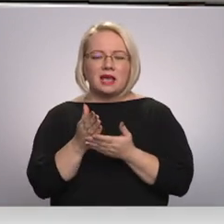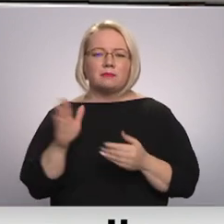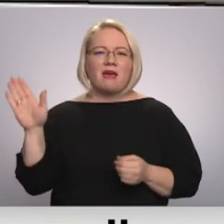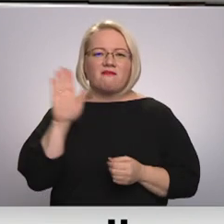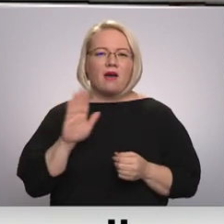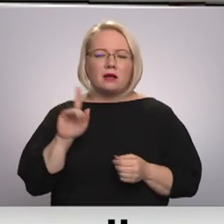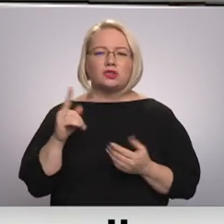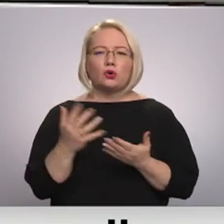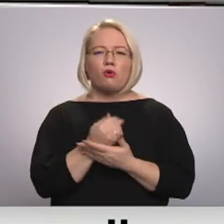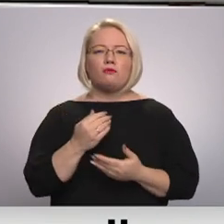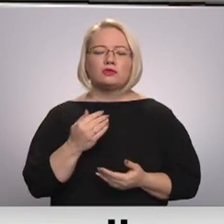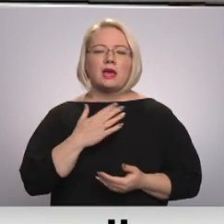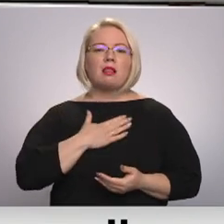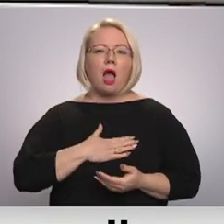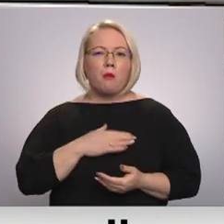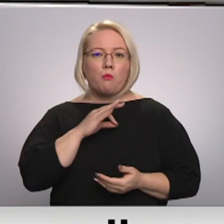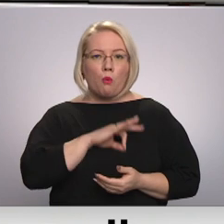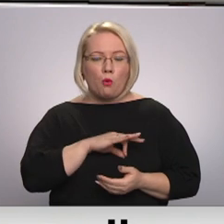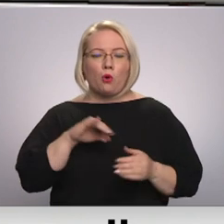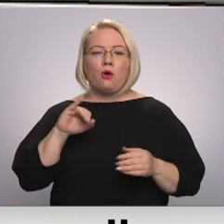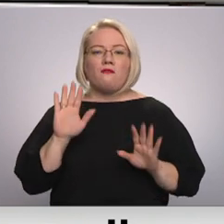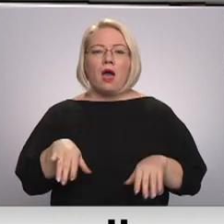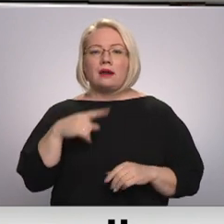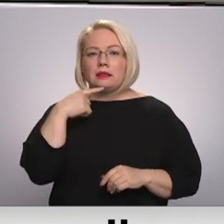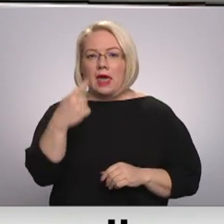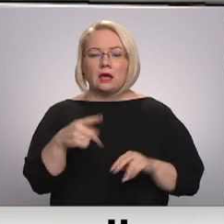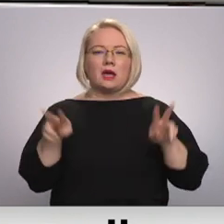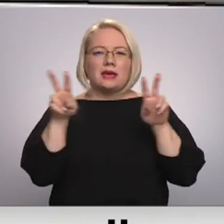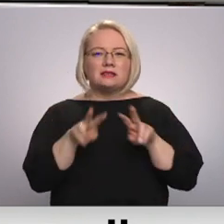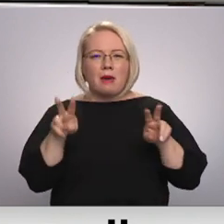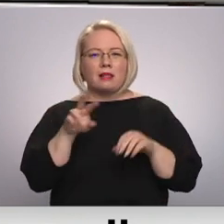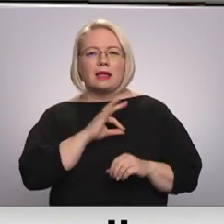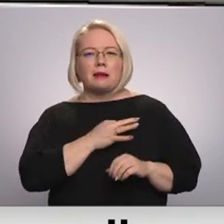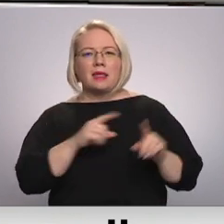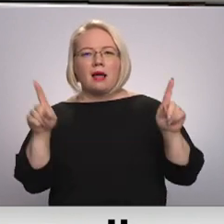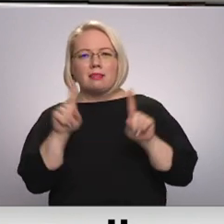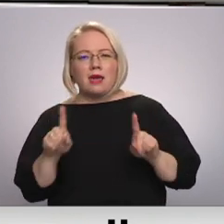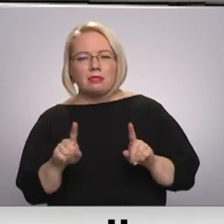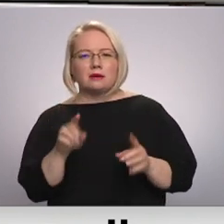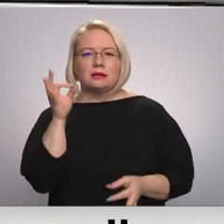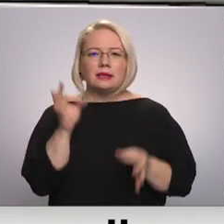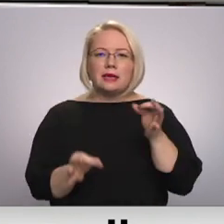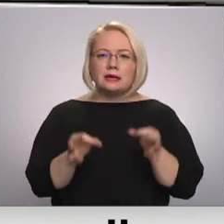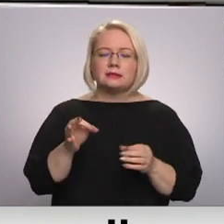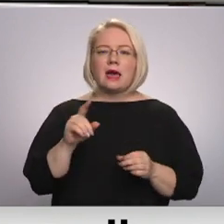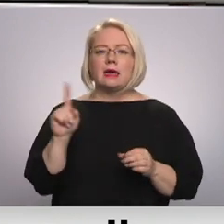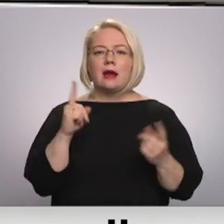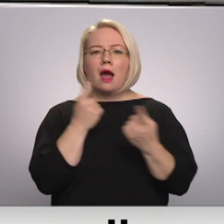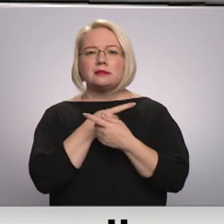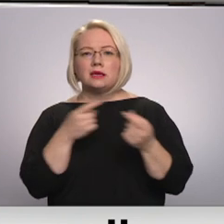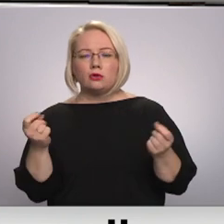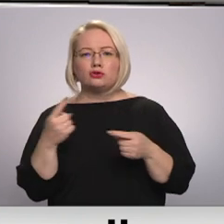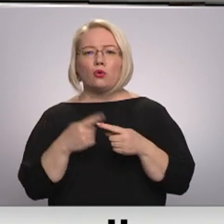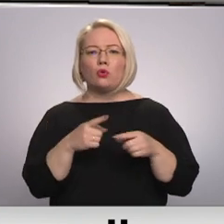gūsi labumu, varētu teikt, jo izmeklētājās krimināla lietās tiesa ir atzinusi un